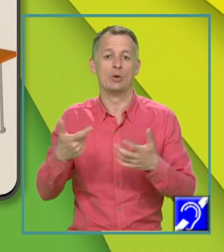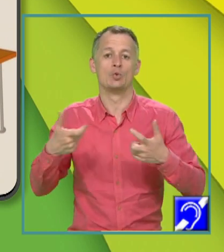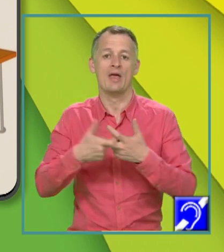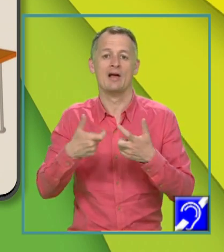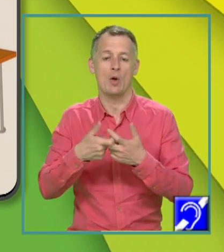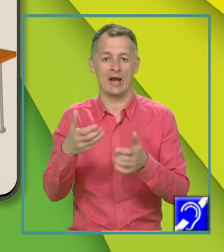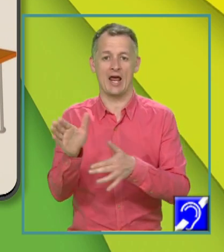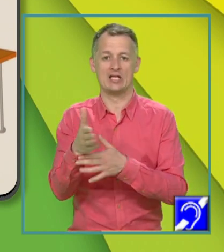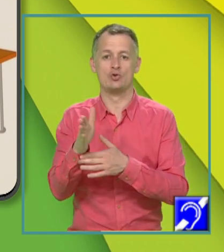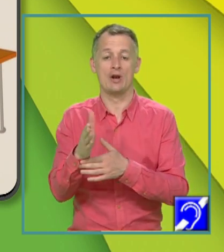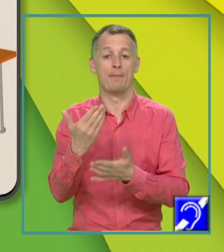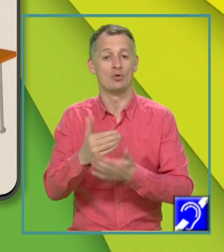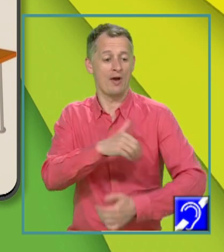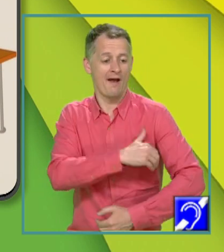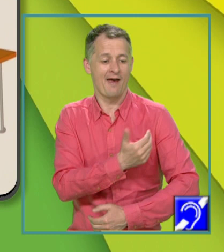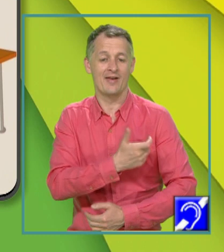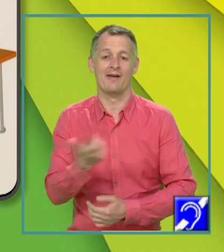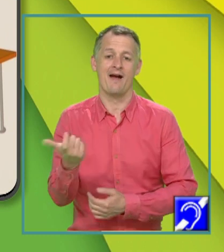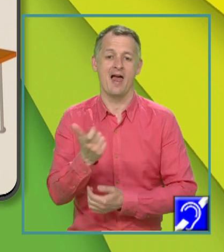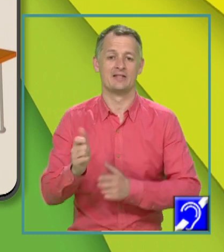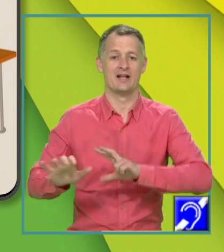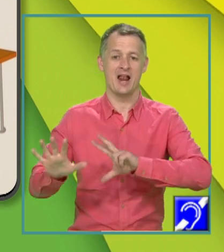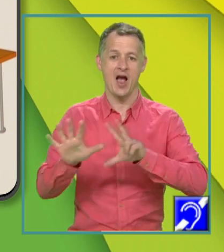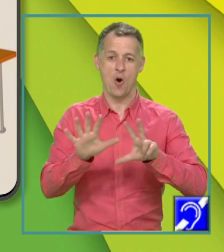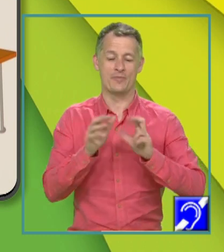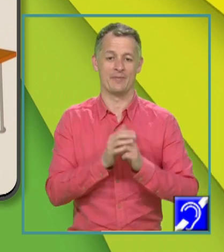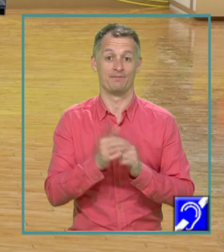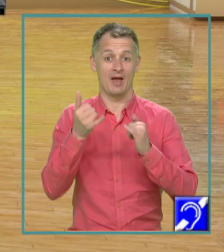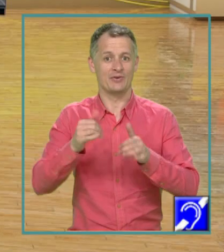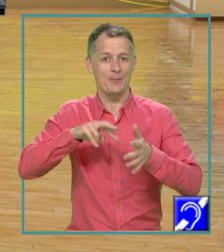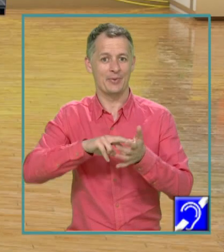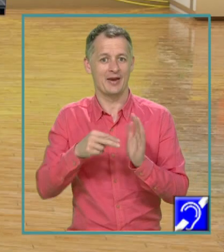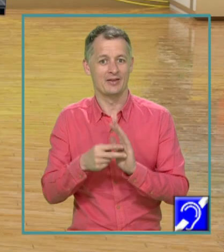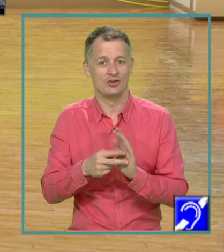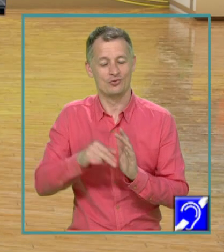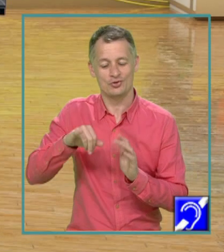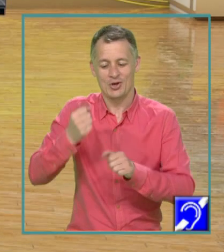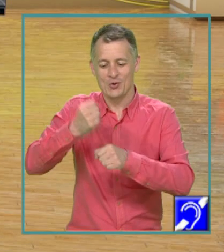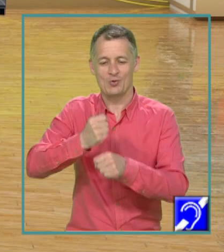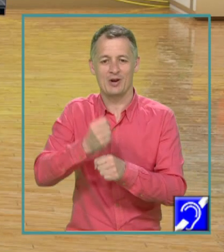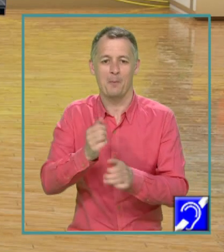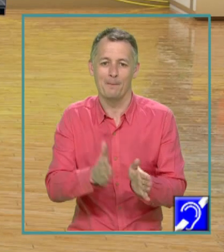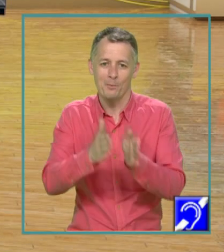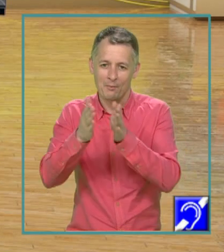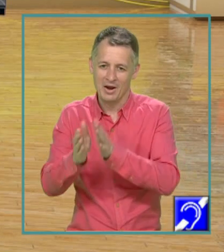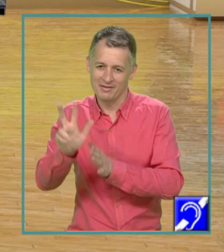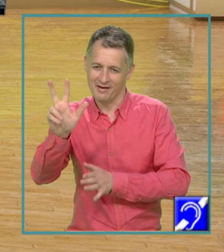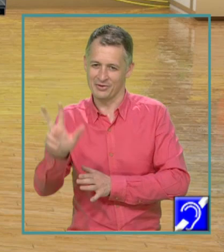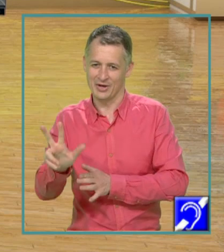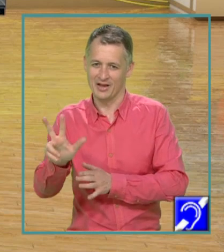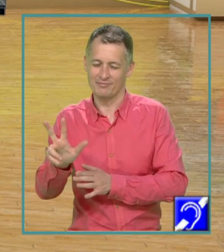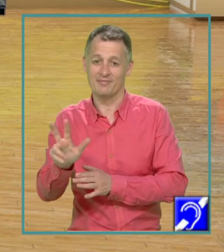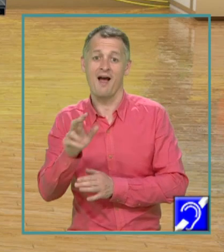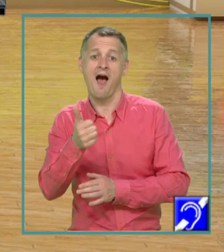națională a elevilor, claselor a 8-a. Astăzi vom pregăti și vom lucra partea a 3-a și anume